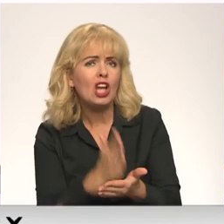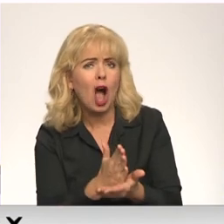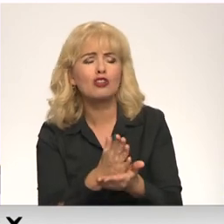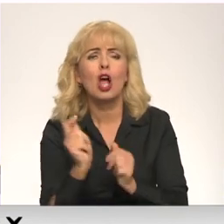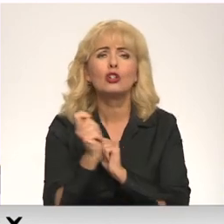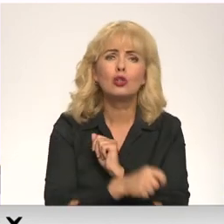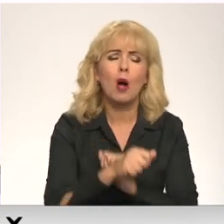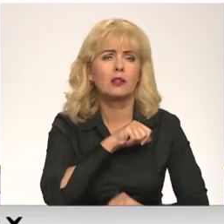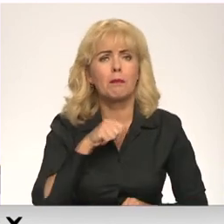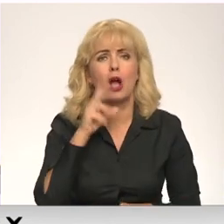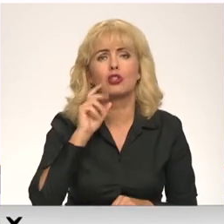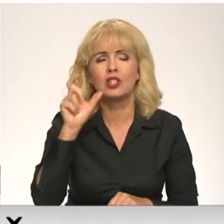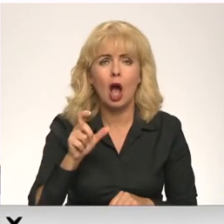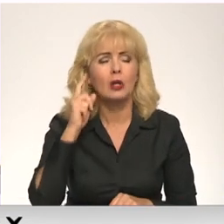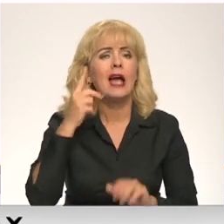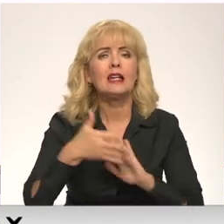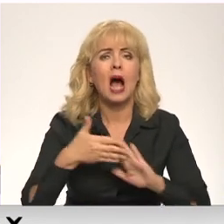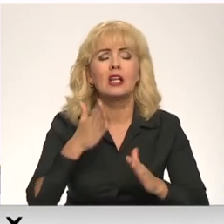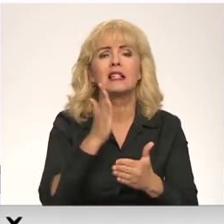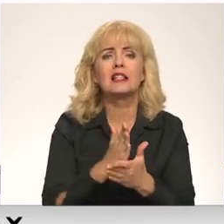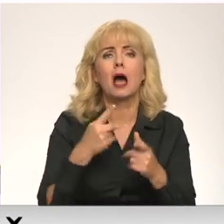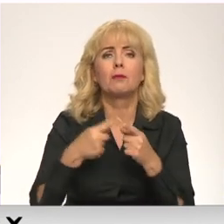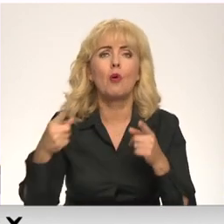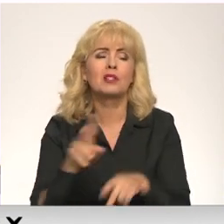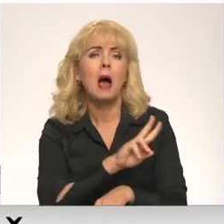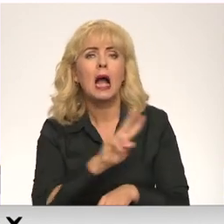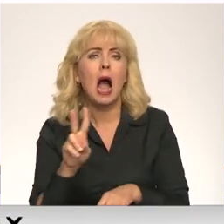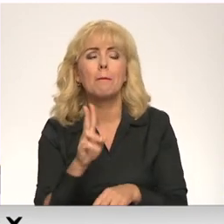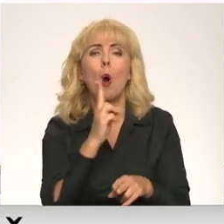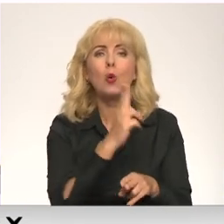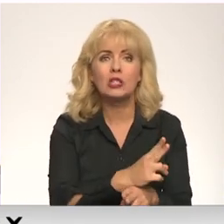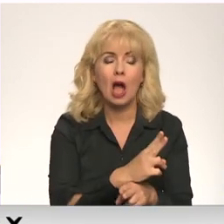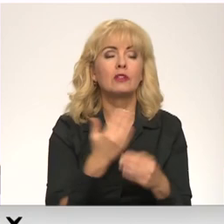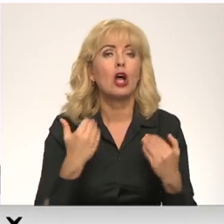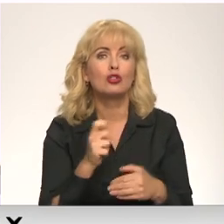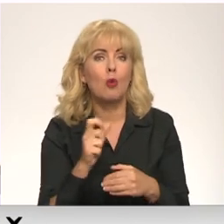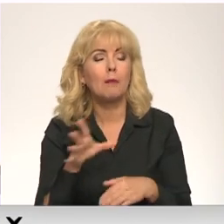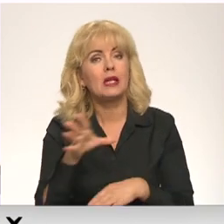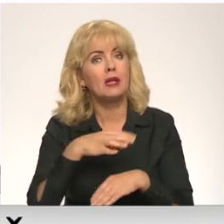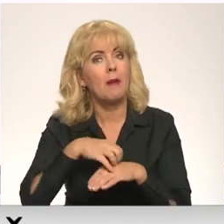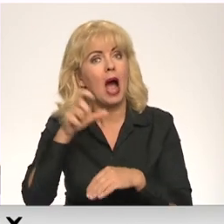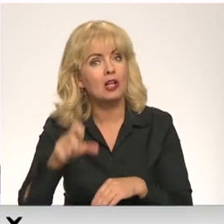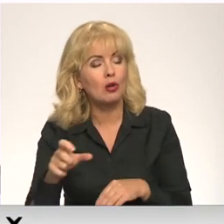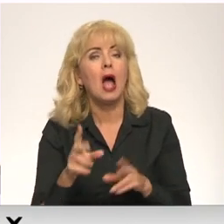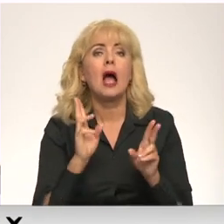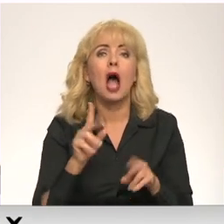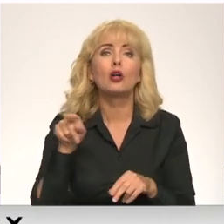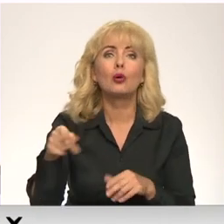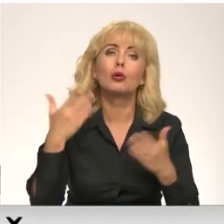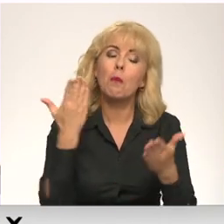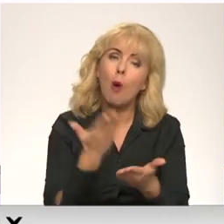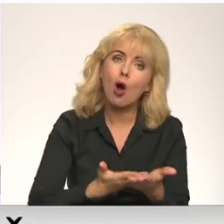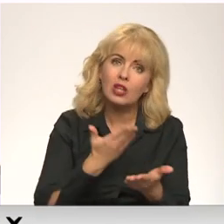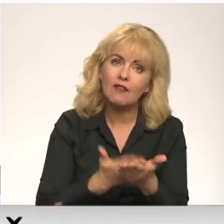kāds sots pašam senioram, bet jāzaprot tas starp posms, kam tieši ir uzdājums. Un šobrīd uzdājums ir ģimenes ārstiem. Kā tur motivēt